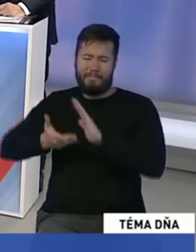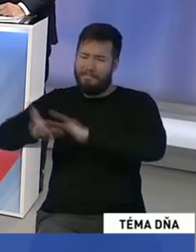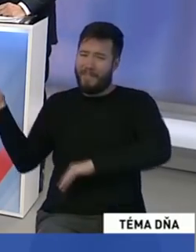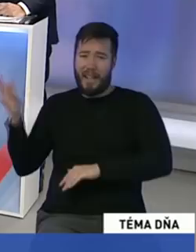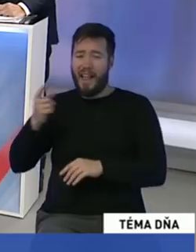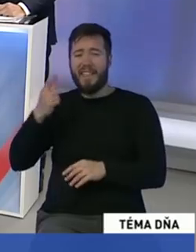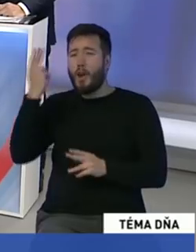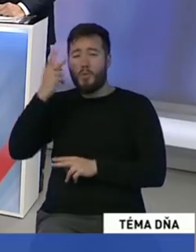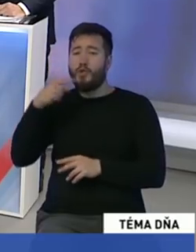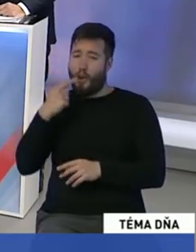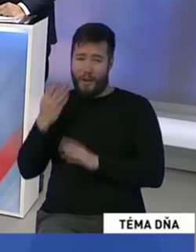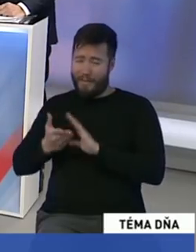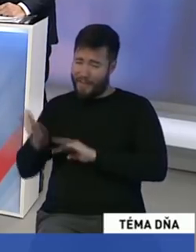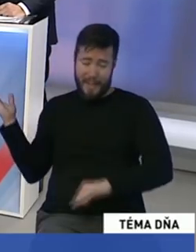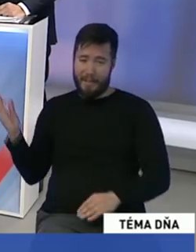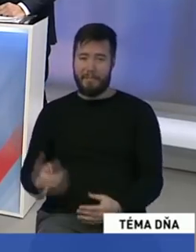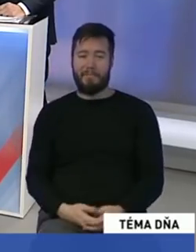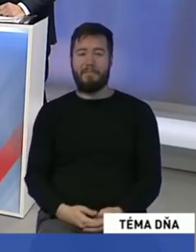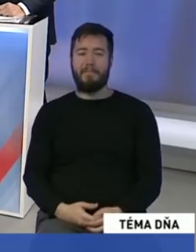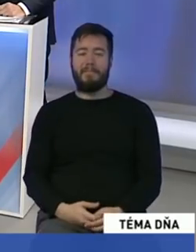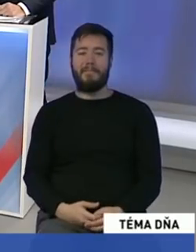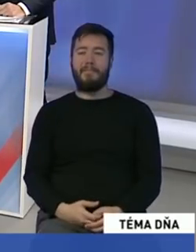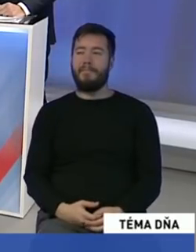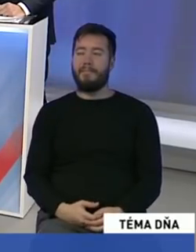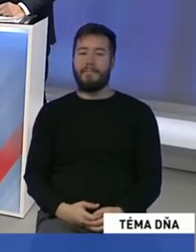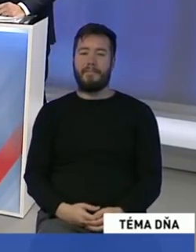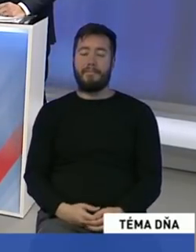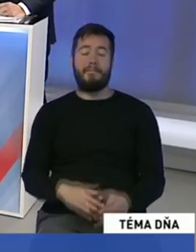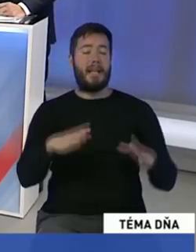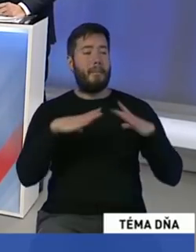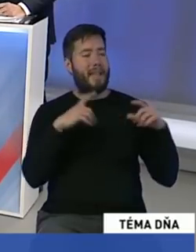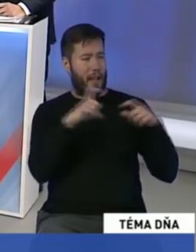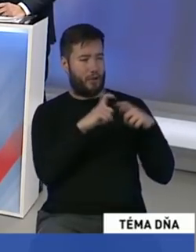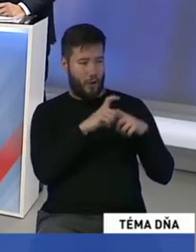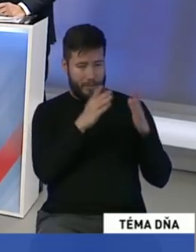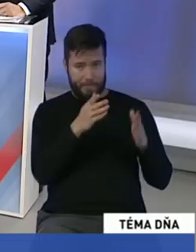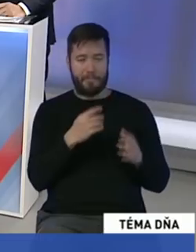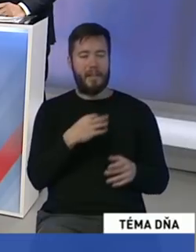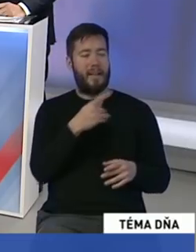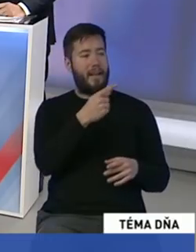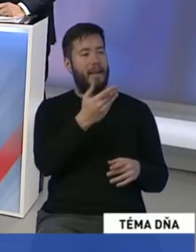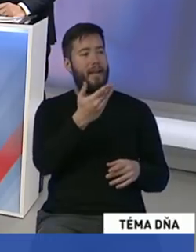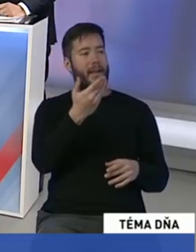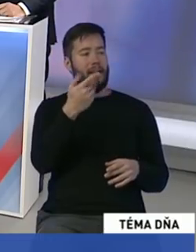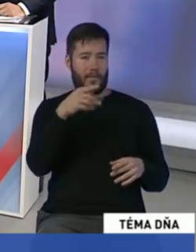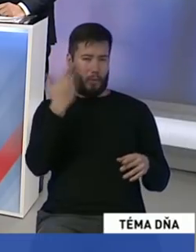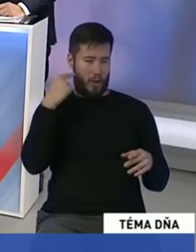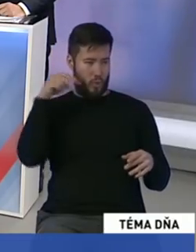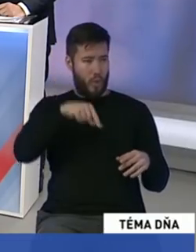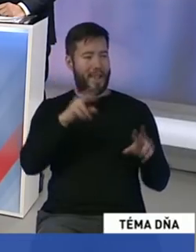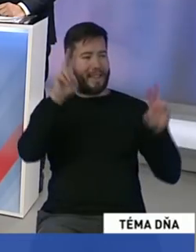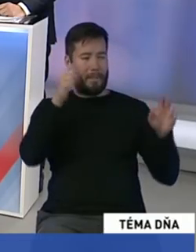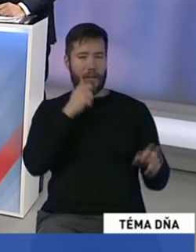Netušíte o čom hovoríte. Dobre páni, pán Eštok, v téme dňa, keď ste tu boli, ste povedali, že prioritou strany Smer je vždy pracovať pre ľudí,